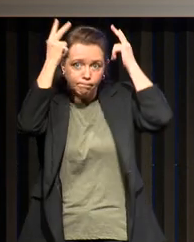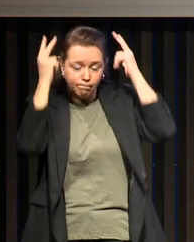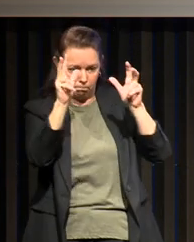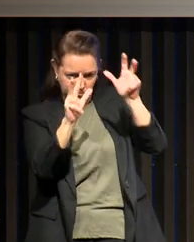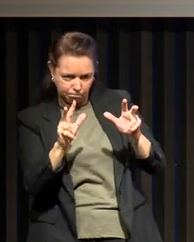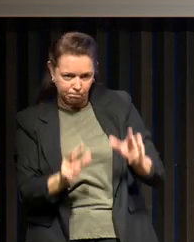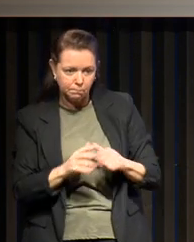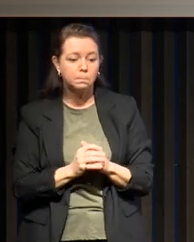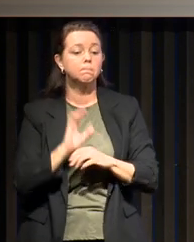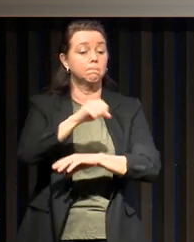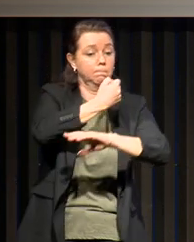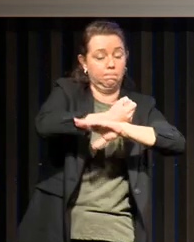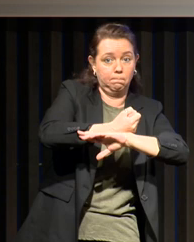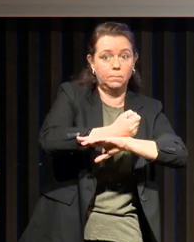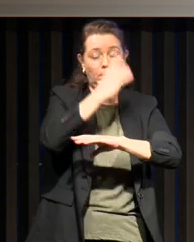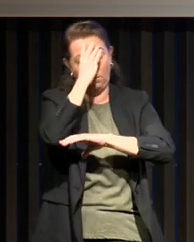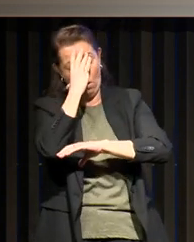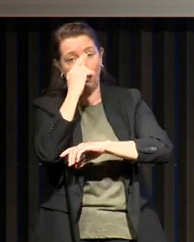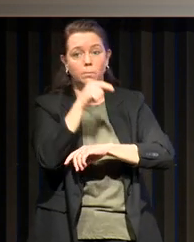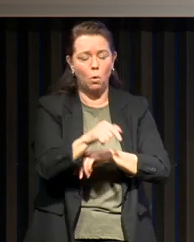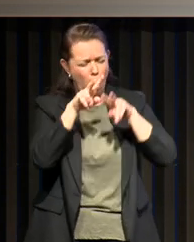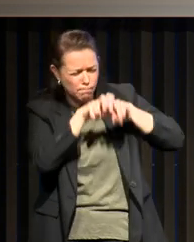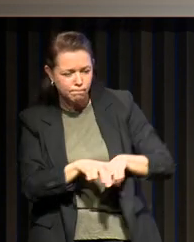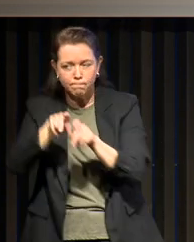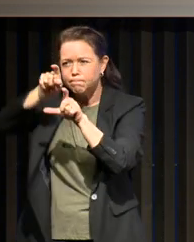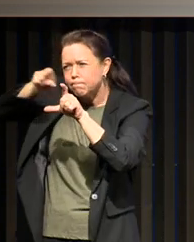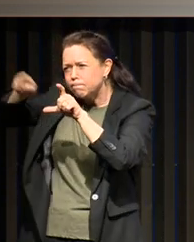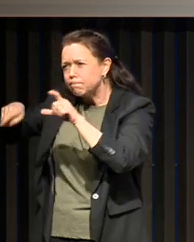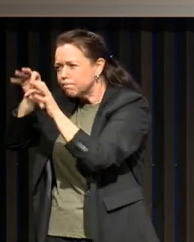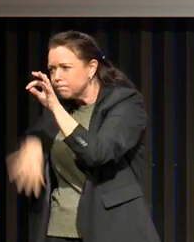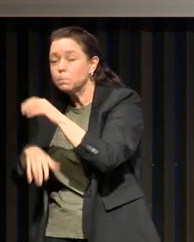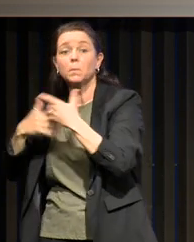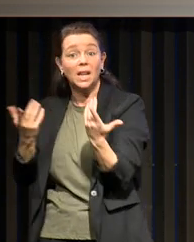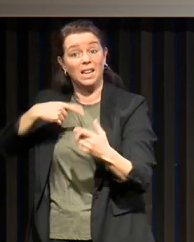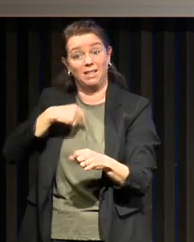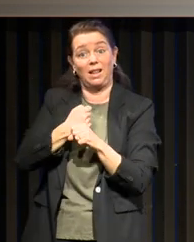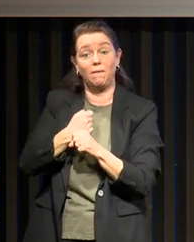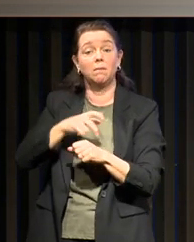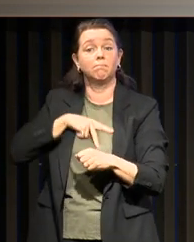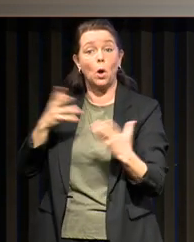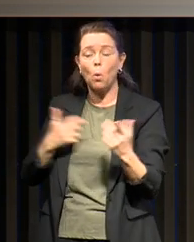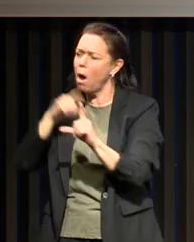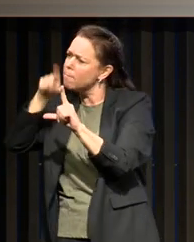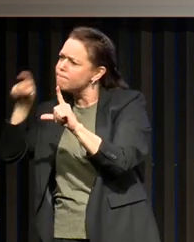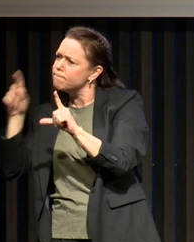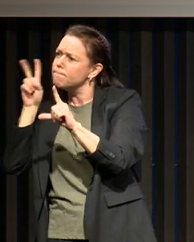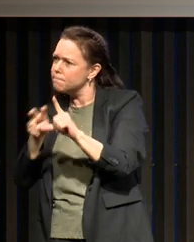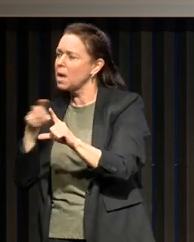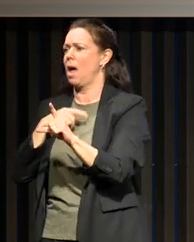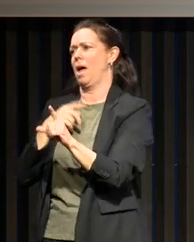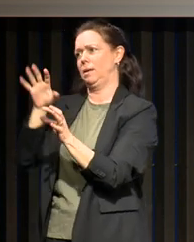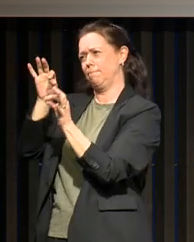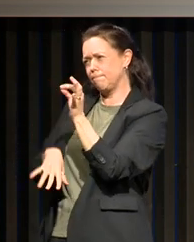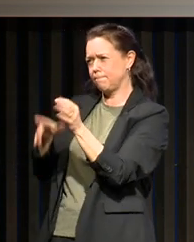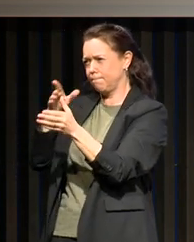sommeil et plein de paramètres physiologiques. c'est notre travail d'essayer d'interpréter ces tracés du sommeil, de les mettre en relation